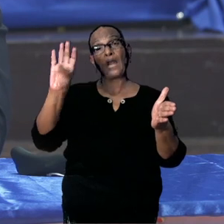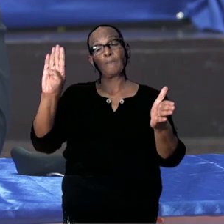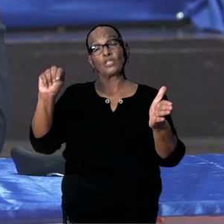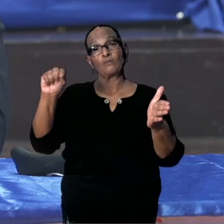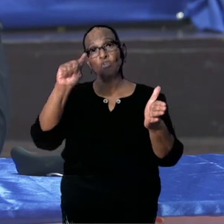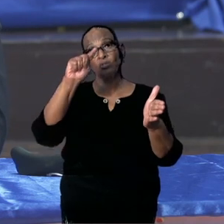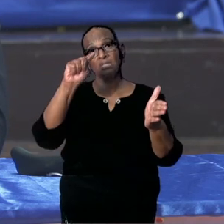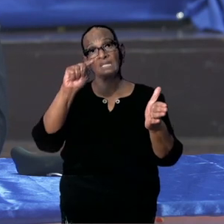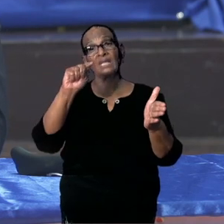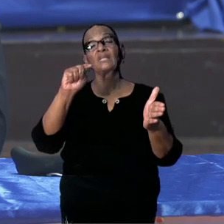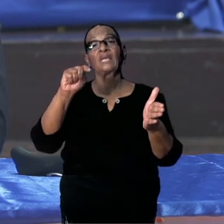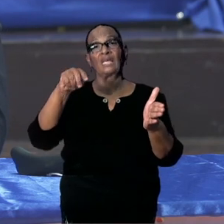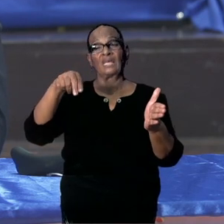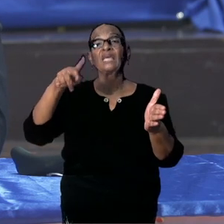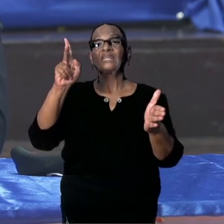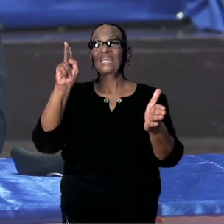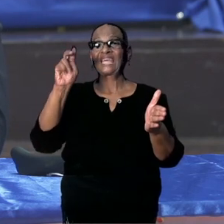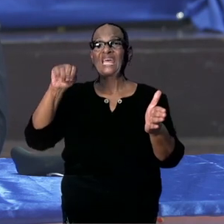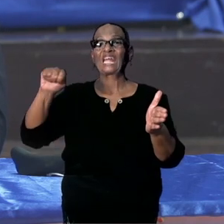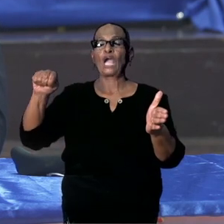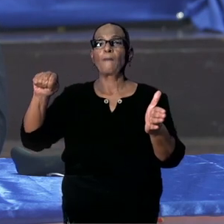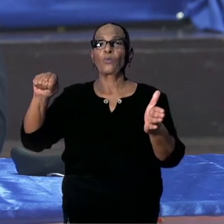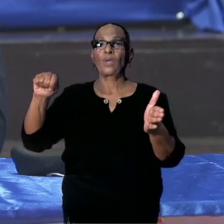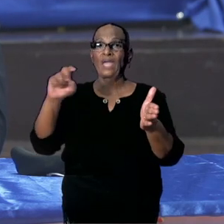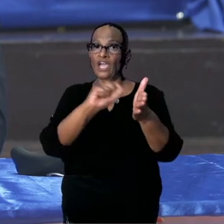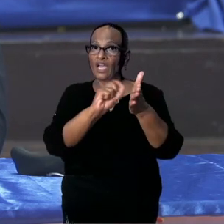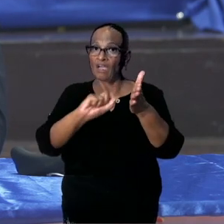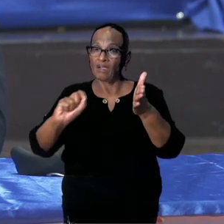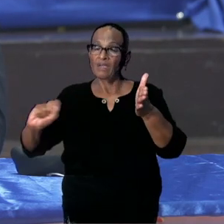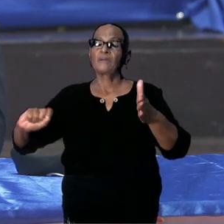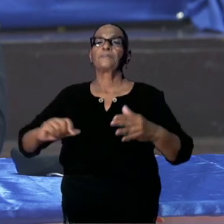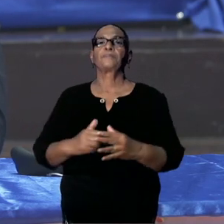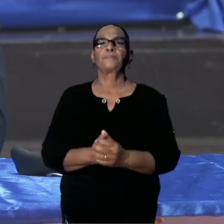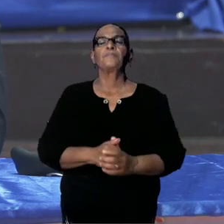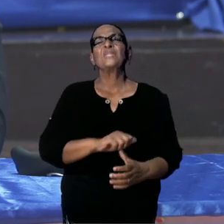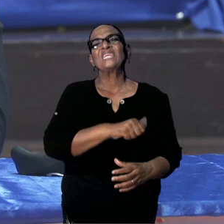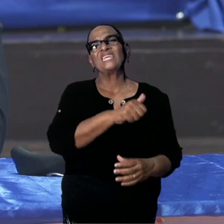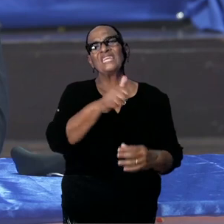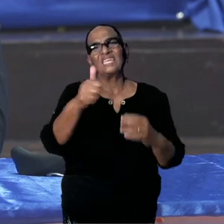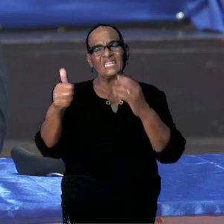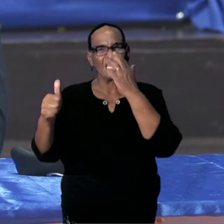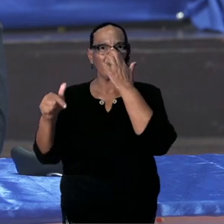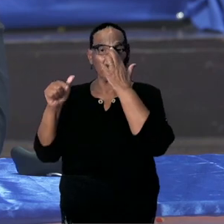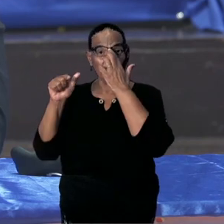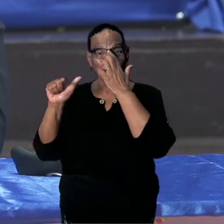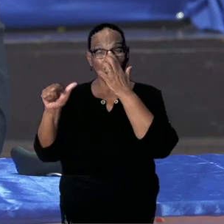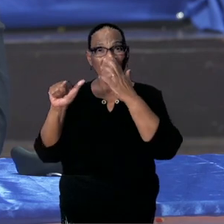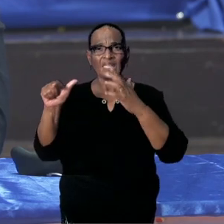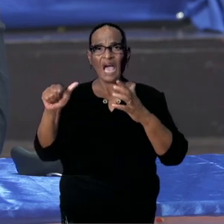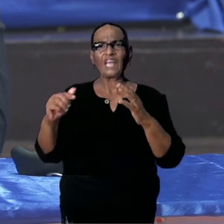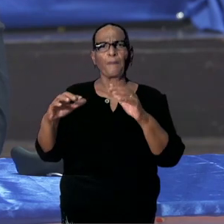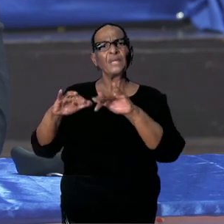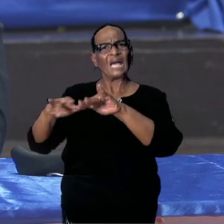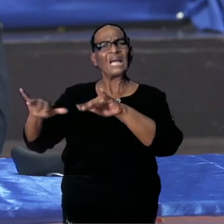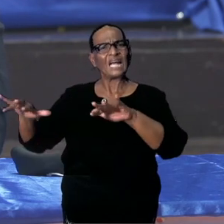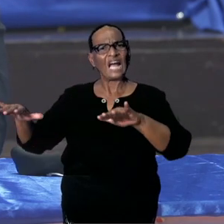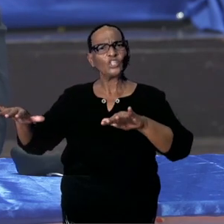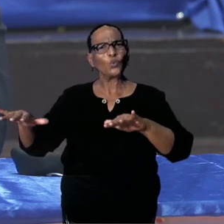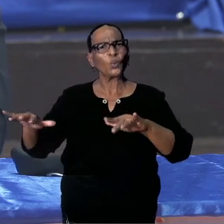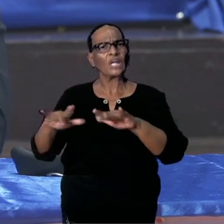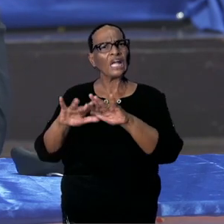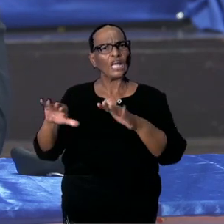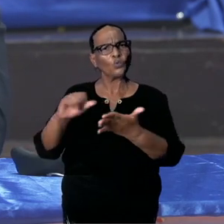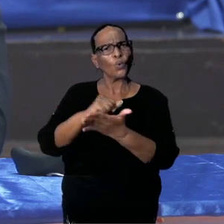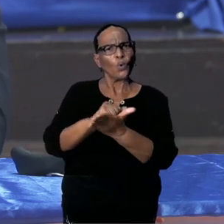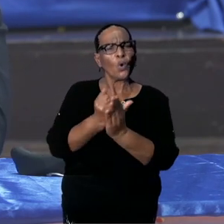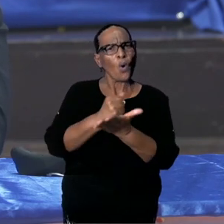En de Kernkampweg. Is het gebouw van de registratiecommissie. Iedereen die potentieel medicamenten heeft voor